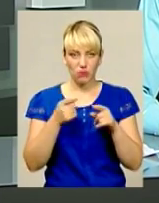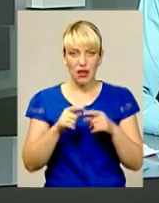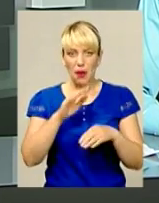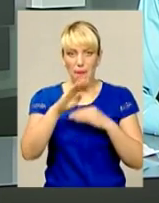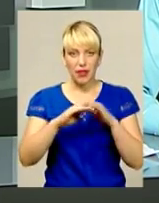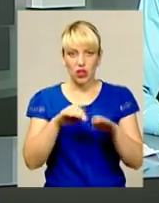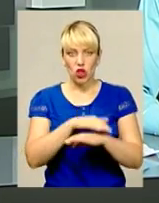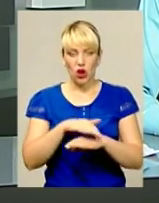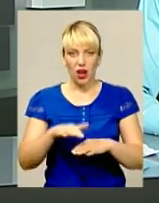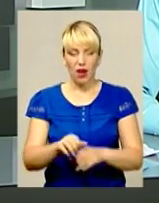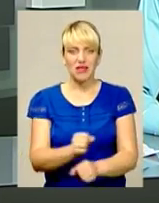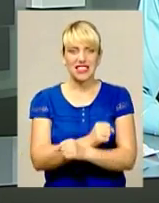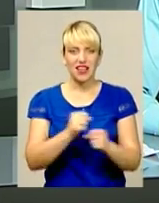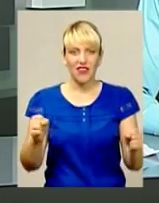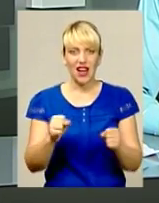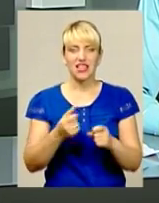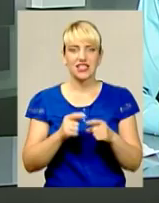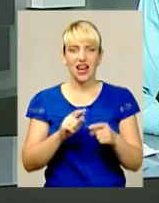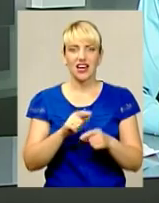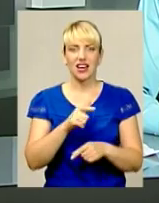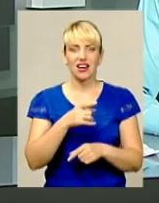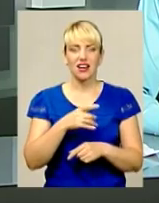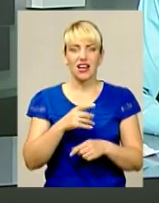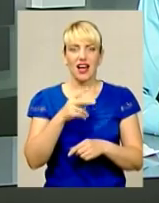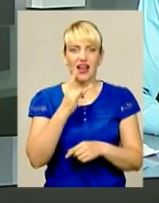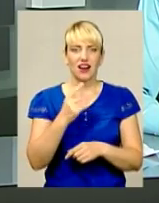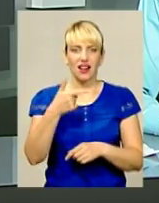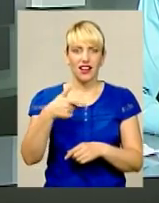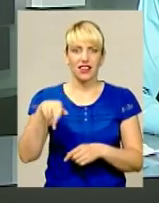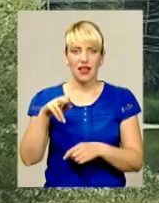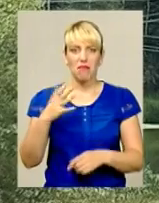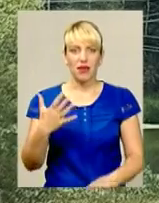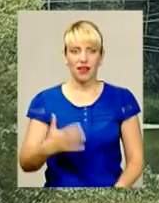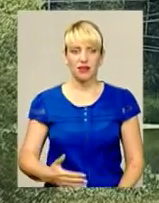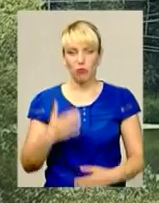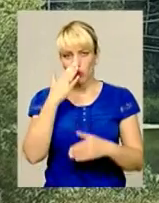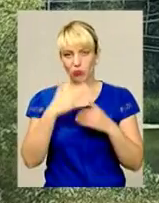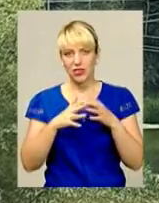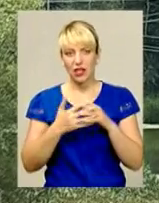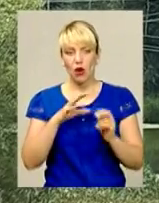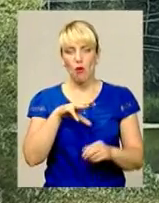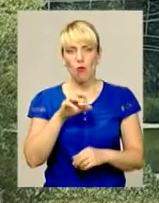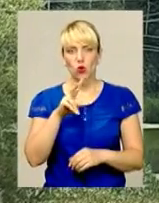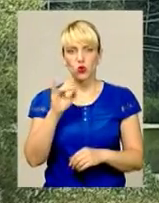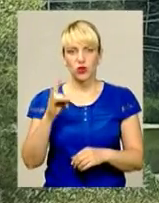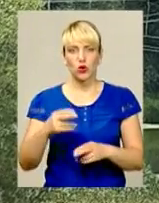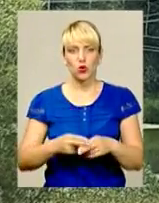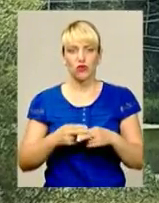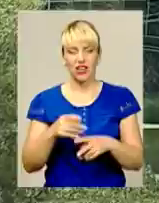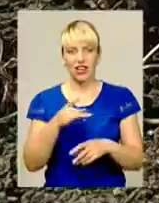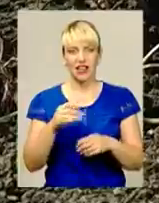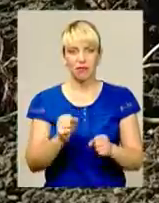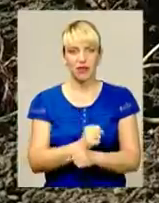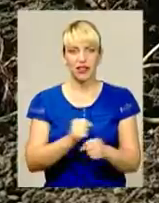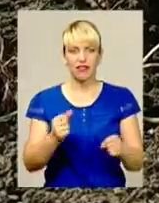граната РГД-5. Про деталі у сюжеті Михайла Жили. Поблизу села Мушкутинці Дунаєвецького району на